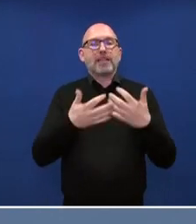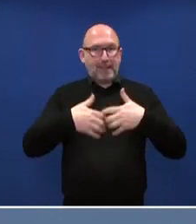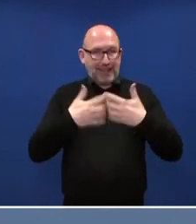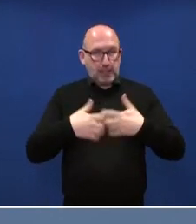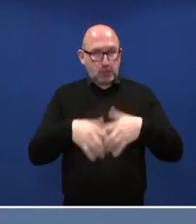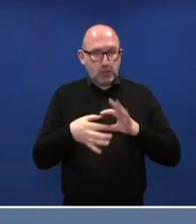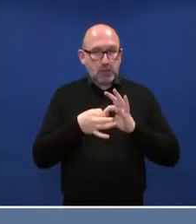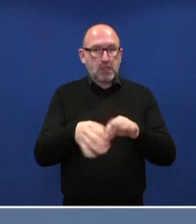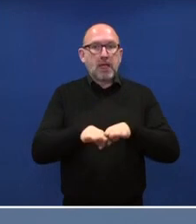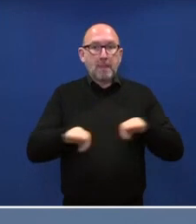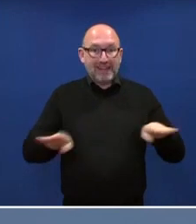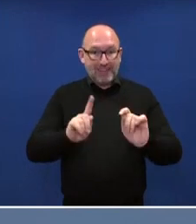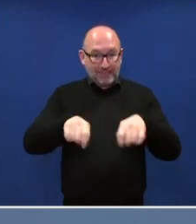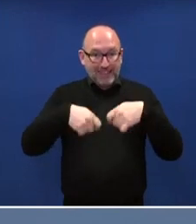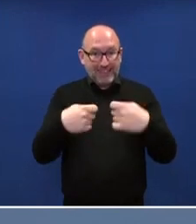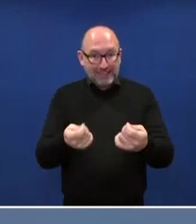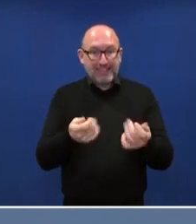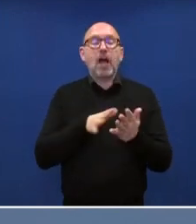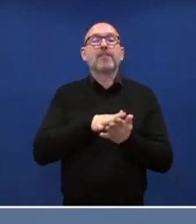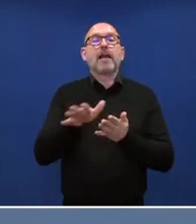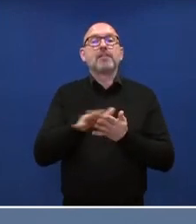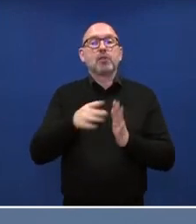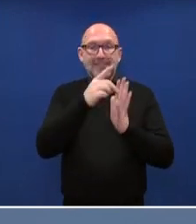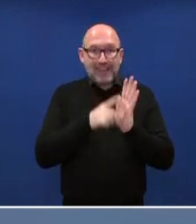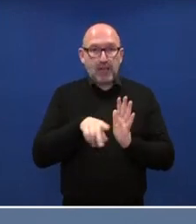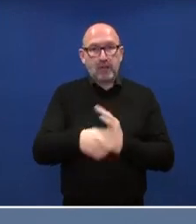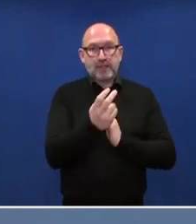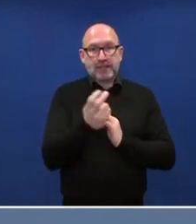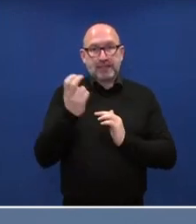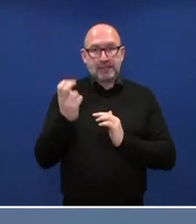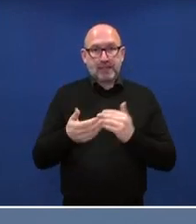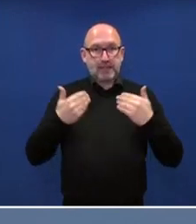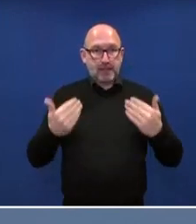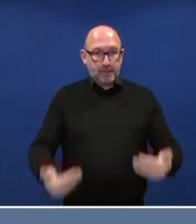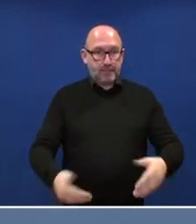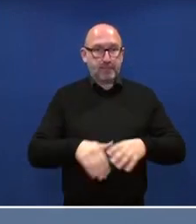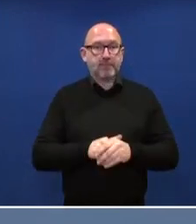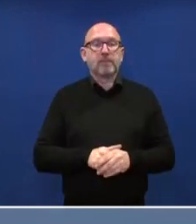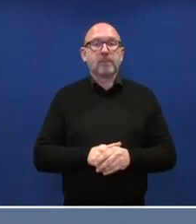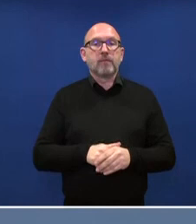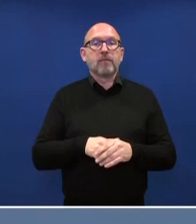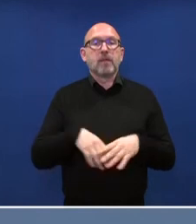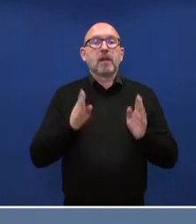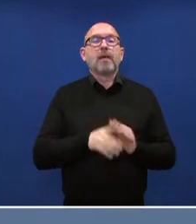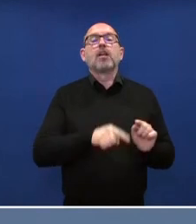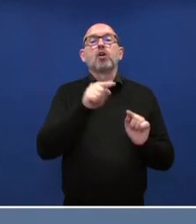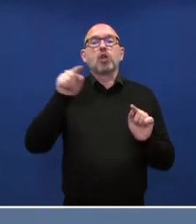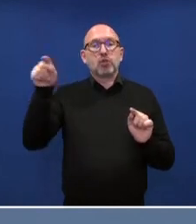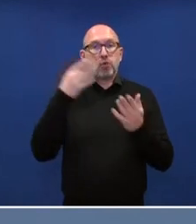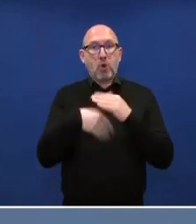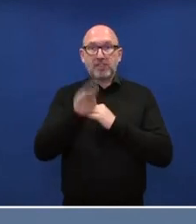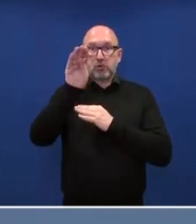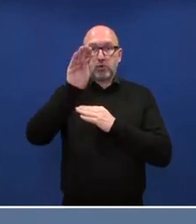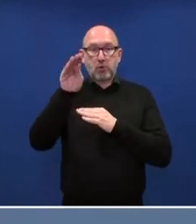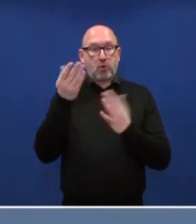Basis der dann vorliegenden Emissionsdaten für 2020. Mit dem Konjunktur- und Zukunftspaket zur